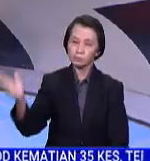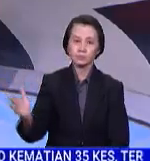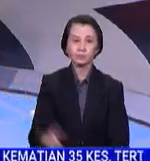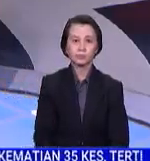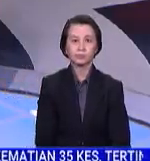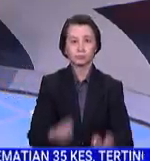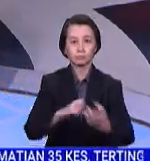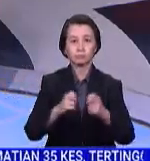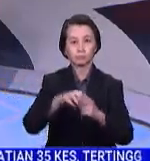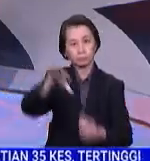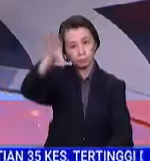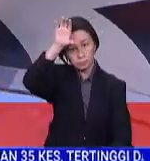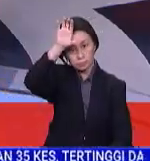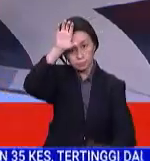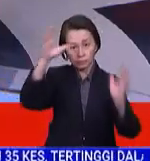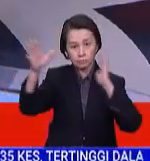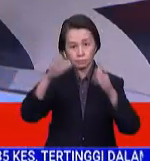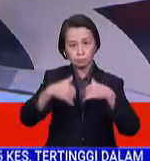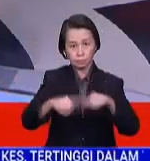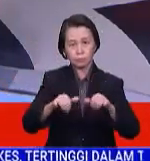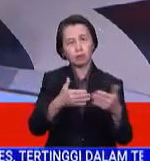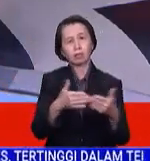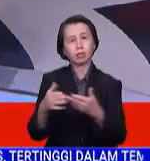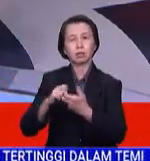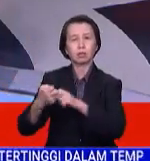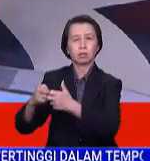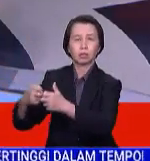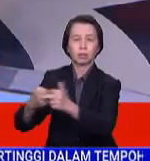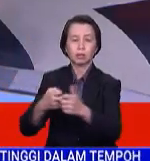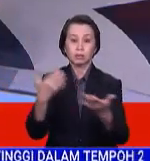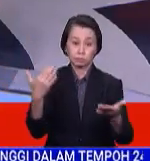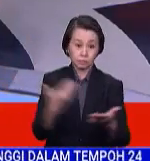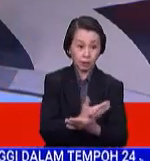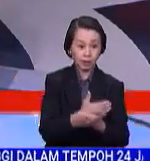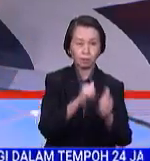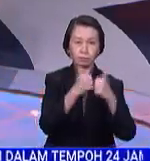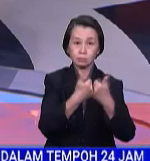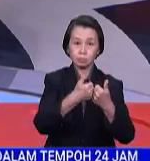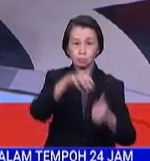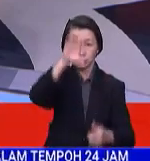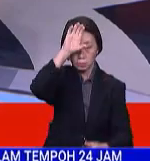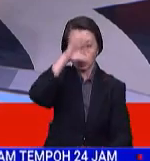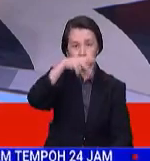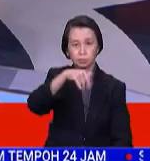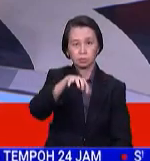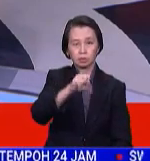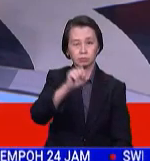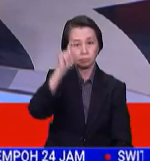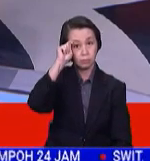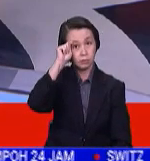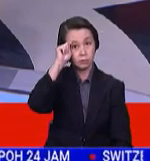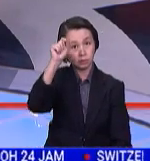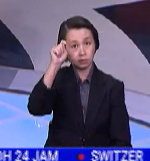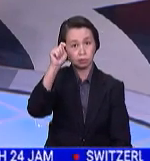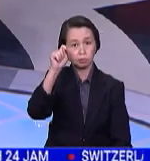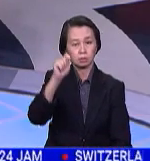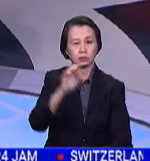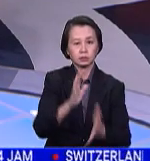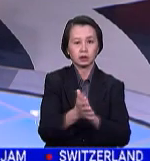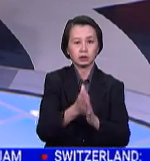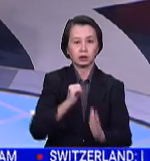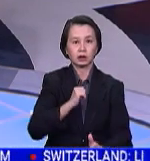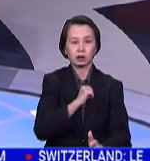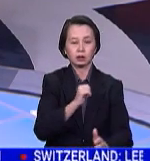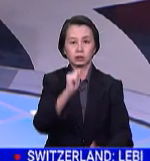Krisis Sepak Takro Malaysia terus berlanjutan. Terbaru giliran Persatuan Sepak Takro Negeri Terengganu, PSNT, menjadi